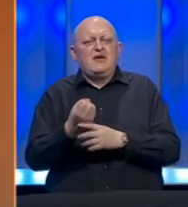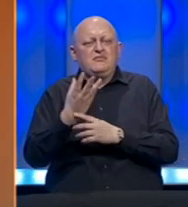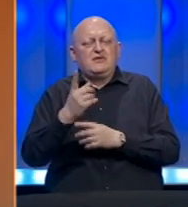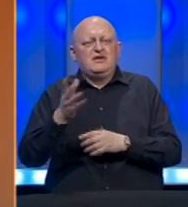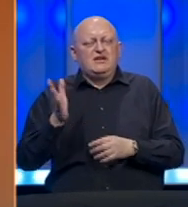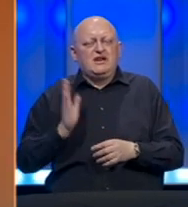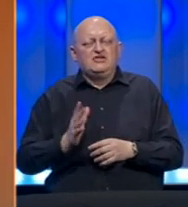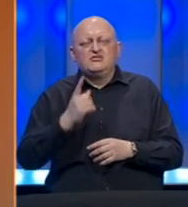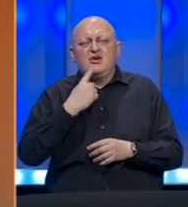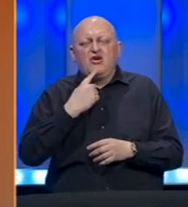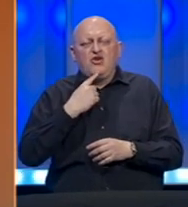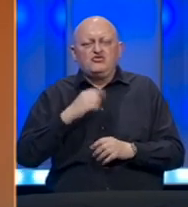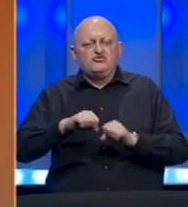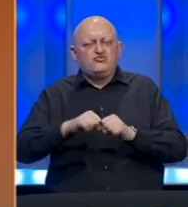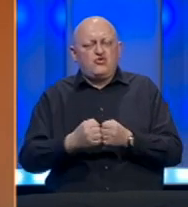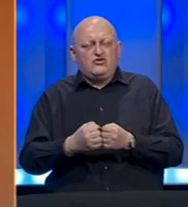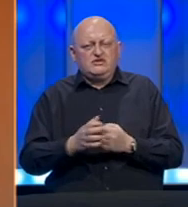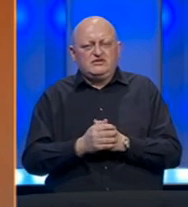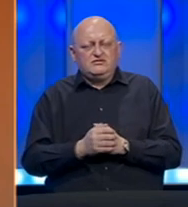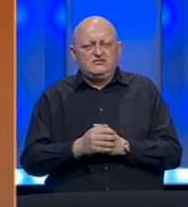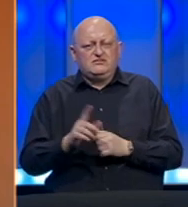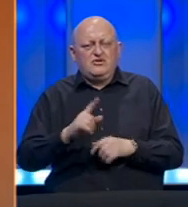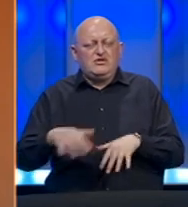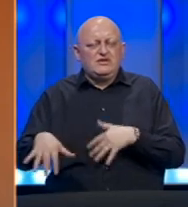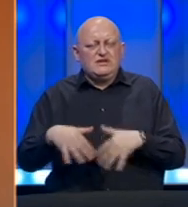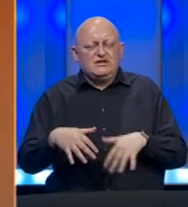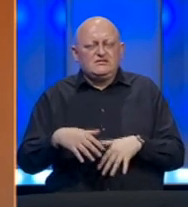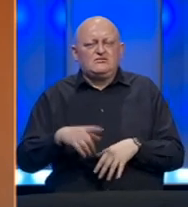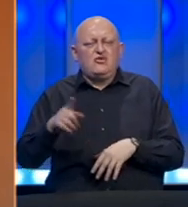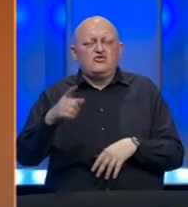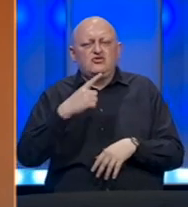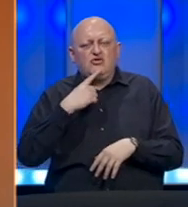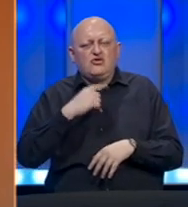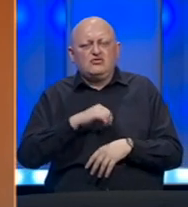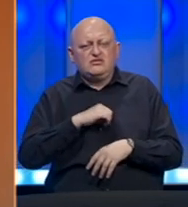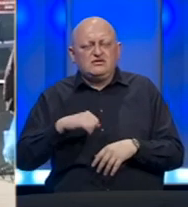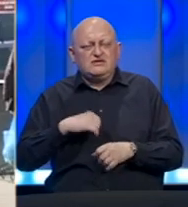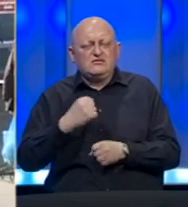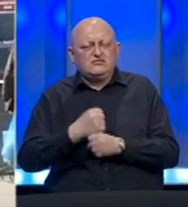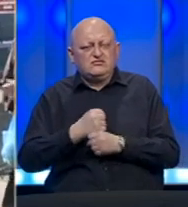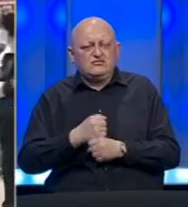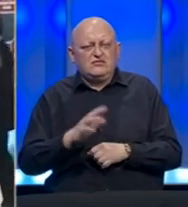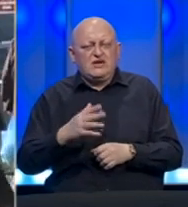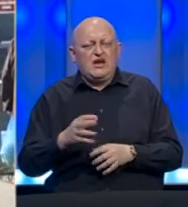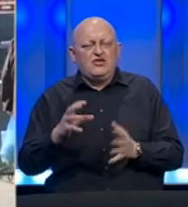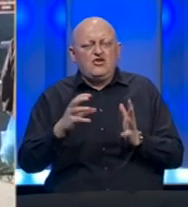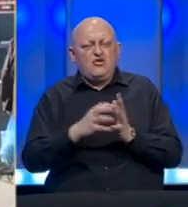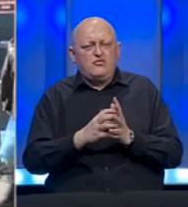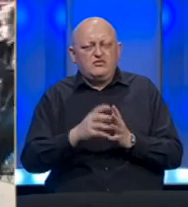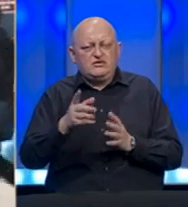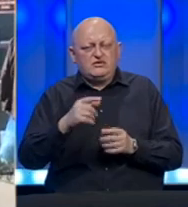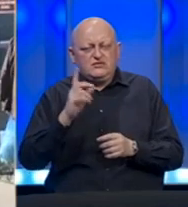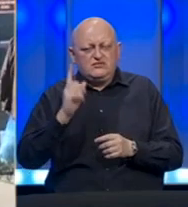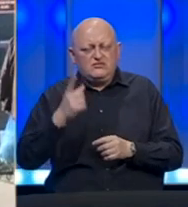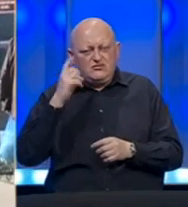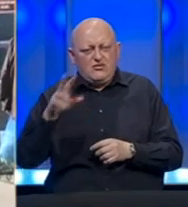građanima koji su ugroženi od nezaposlenih, od onih koji samostalnih preduzetnici. Kao prioritet obje vlade